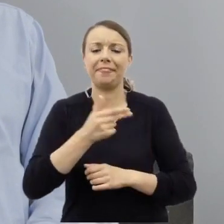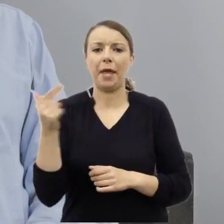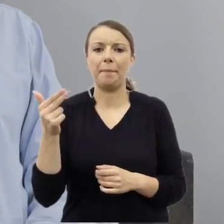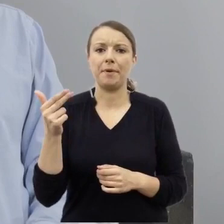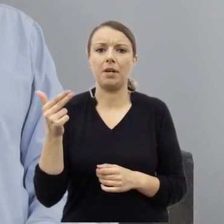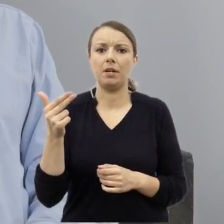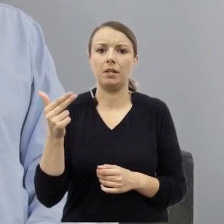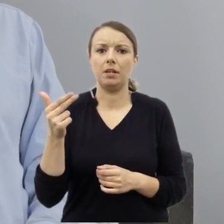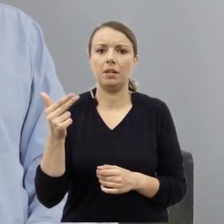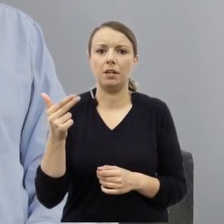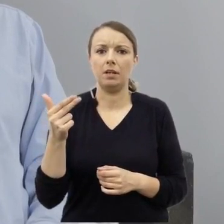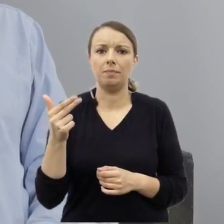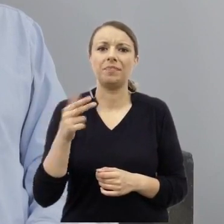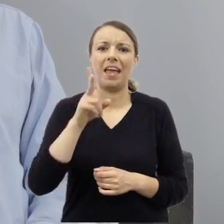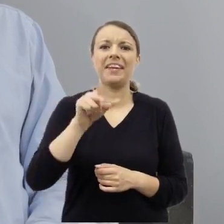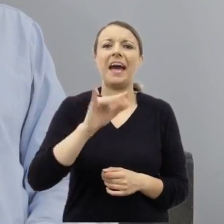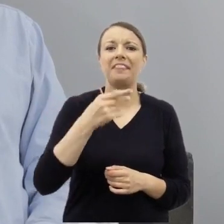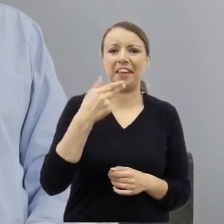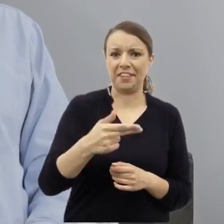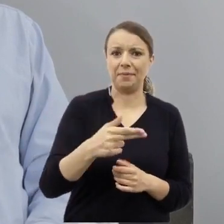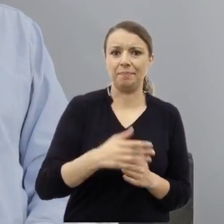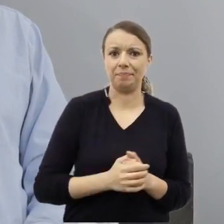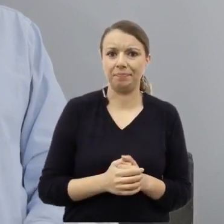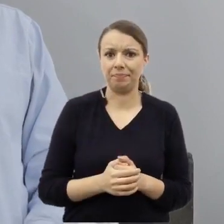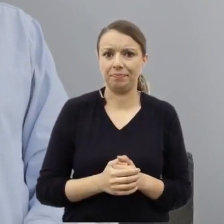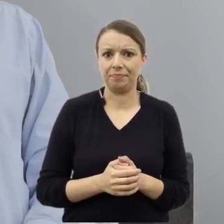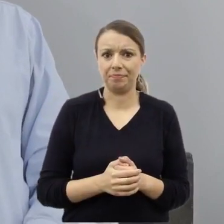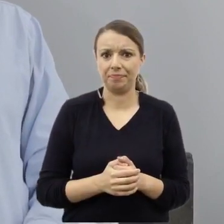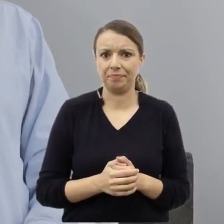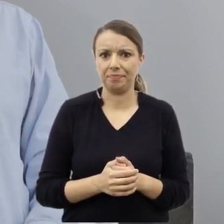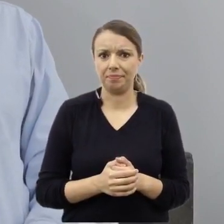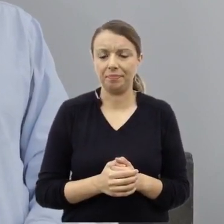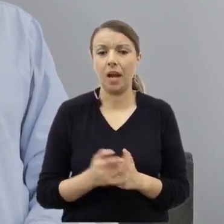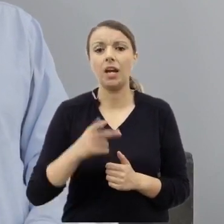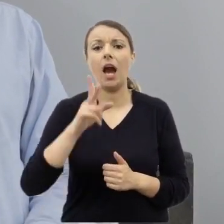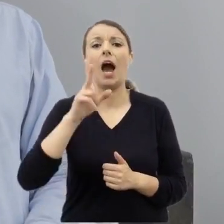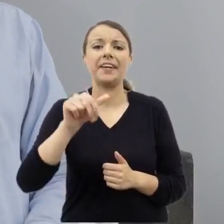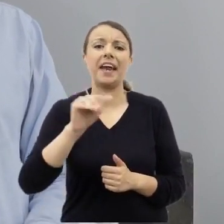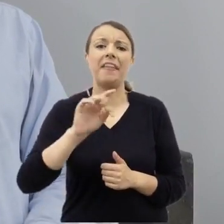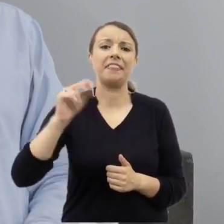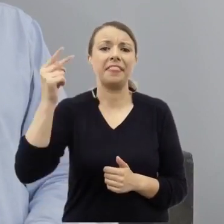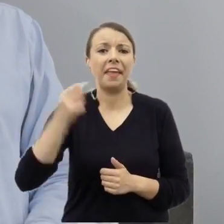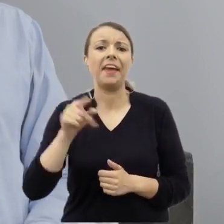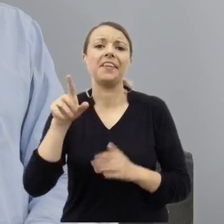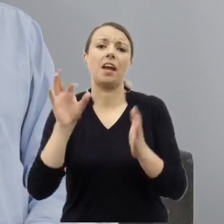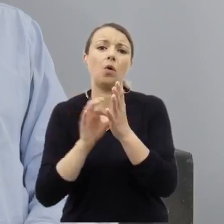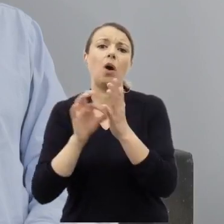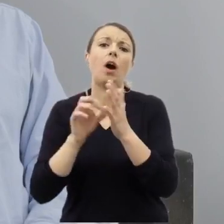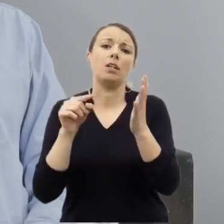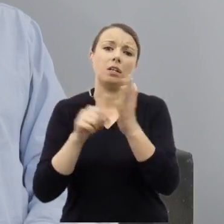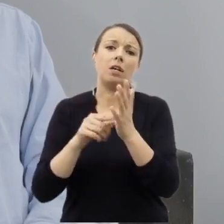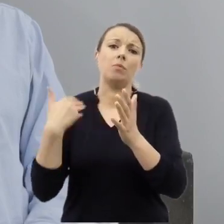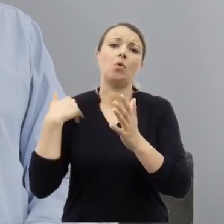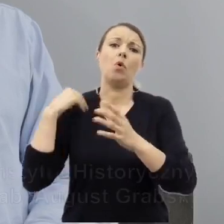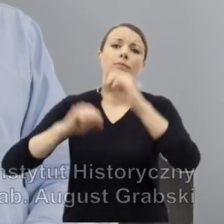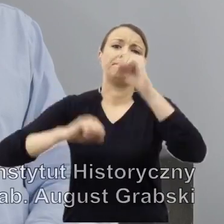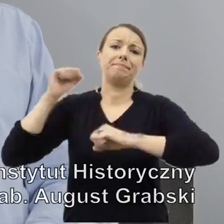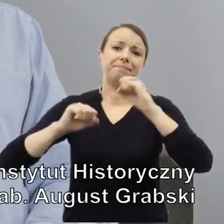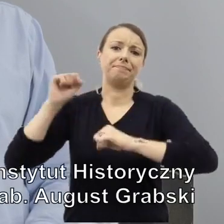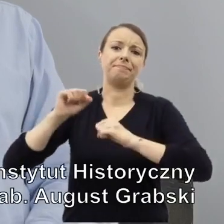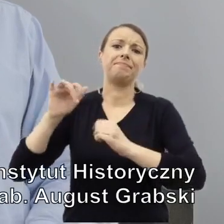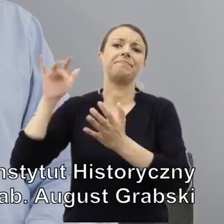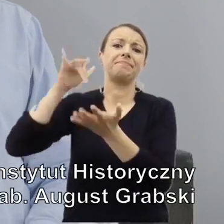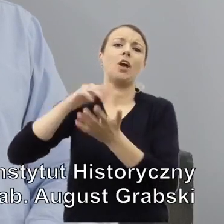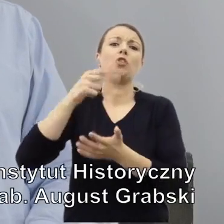tematyką katyńską, jaka miała pojawić się w czasie rozpraw Międzynarodowego Trybunału w Norymberdze.